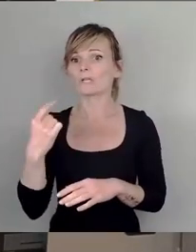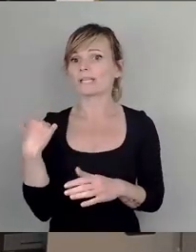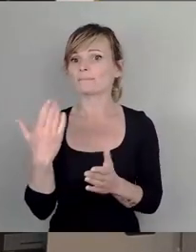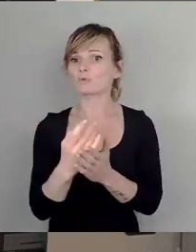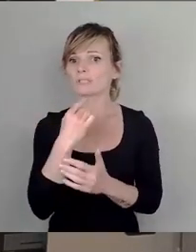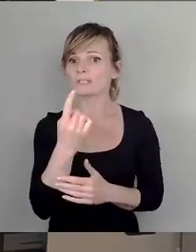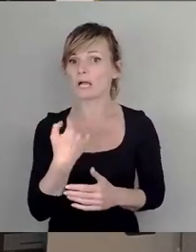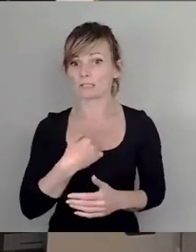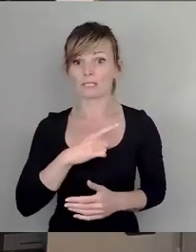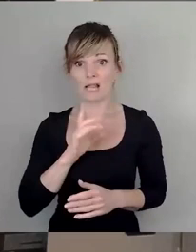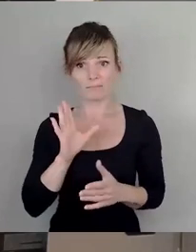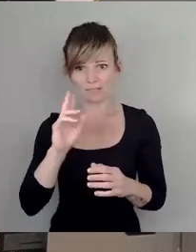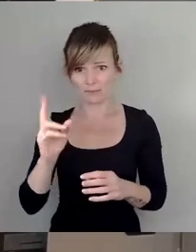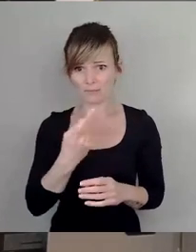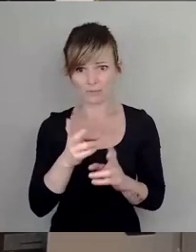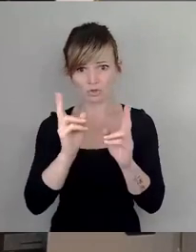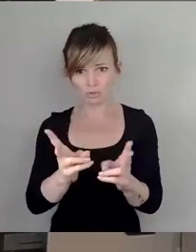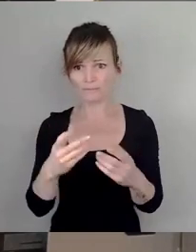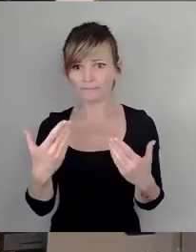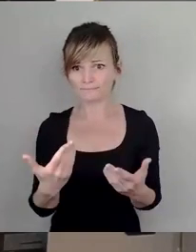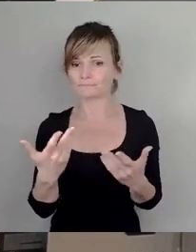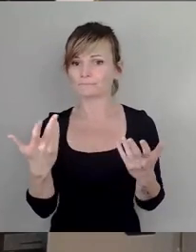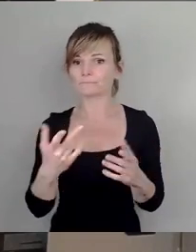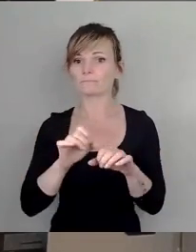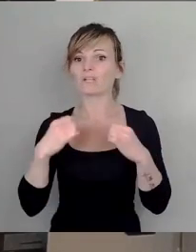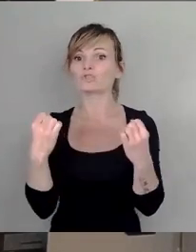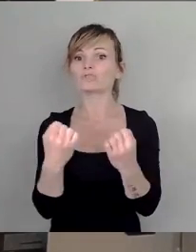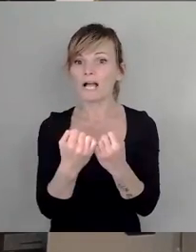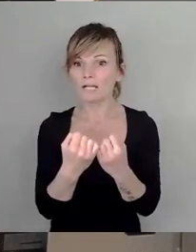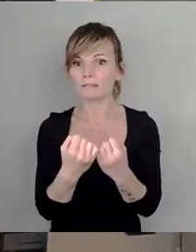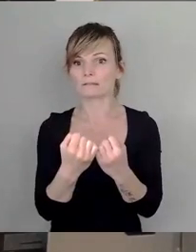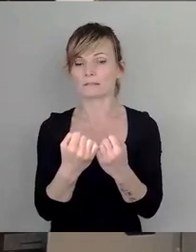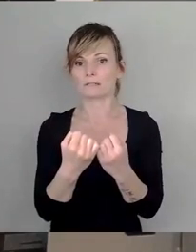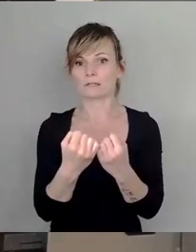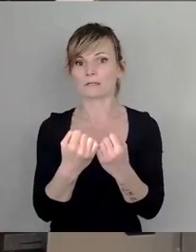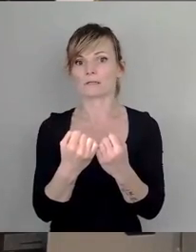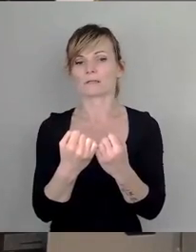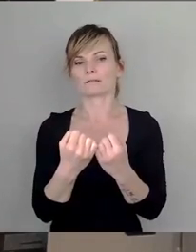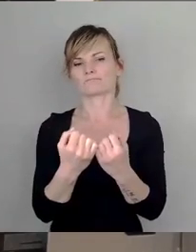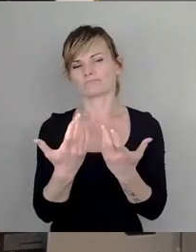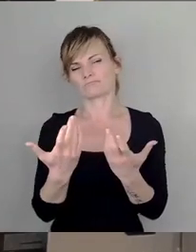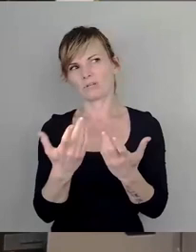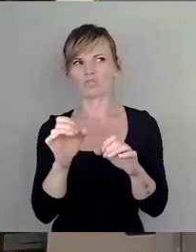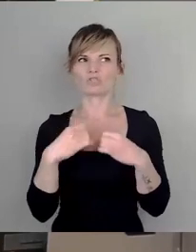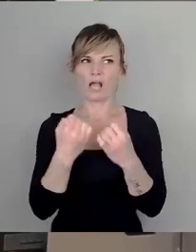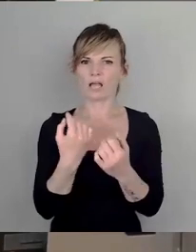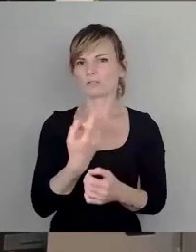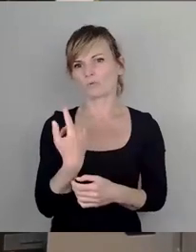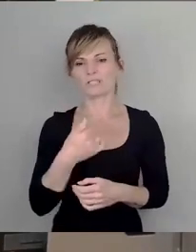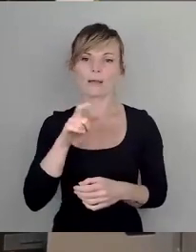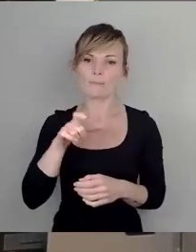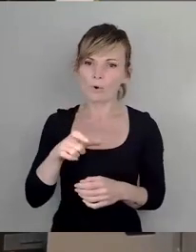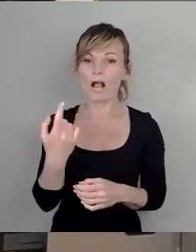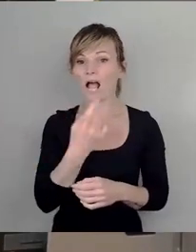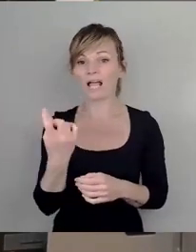anschließen, der Staat, und ich spreche letztendlich nicht der Staat, sondern unsere Bürger, geben allen Leuten, was